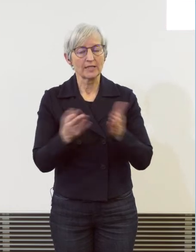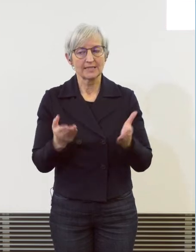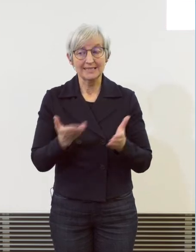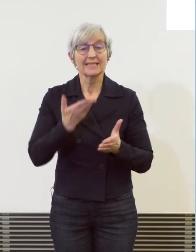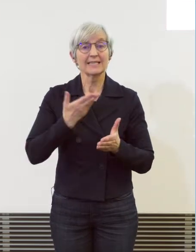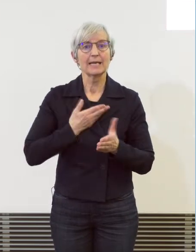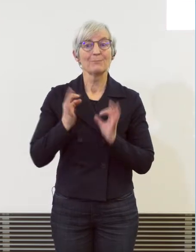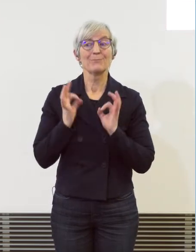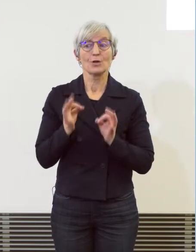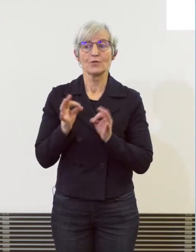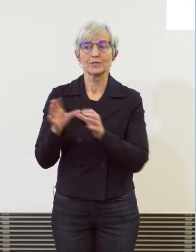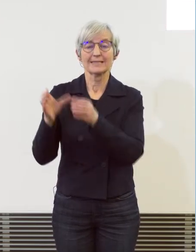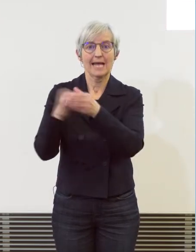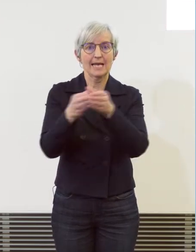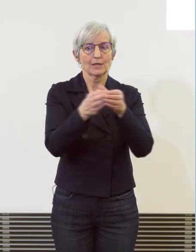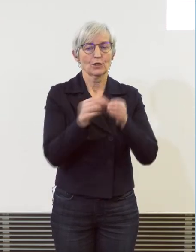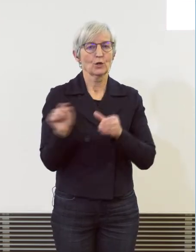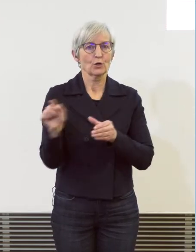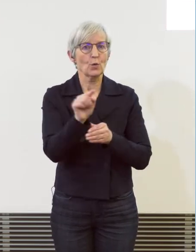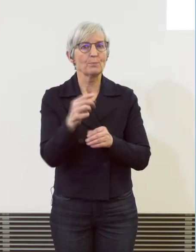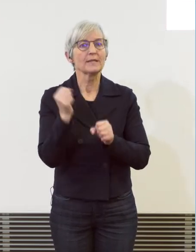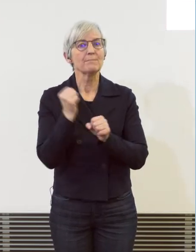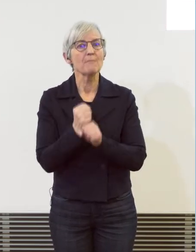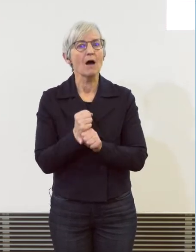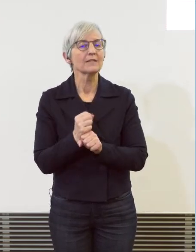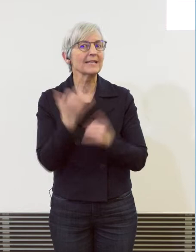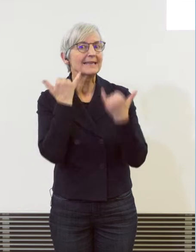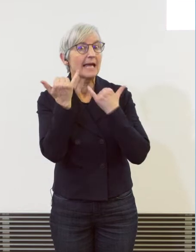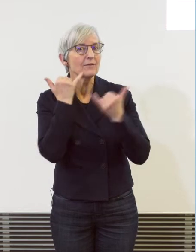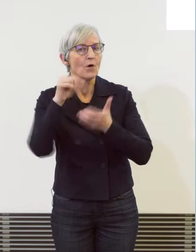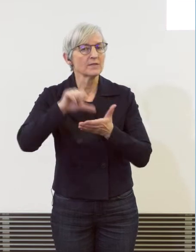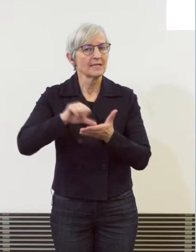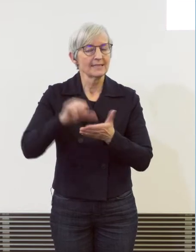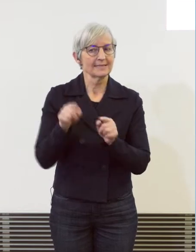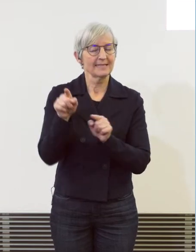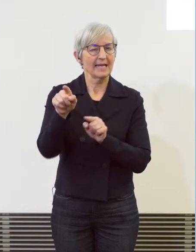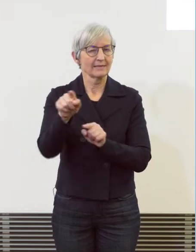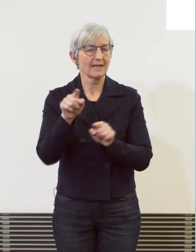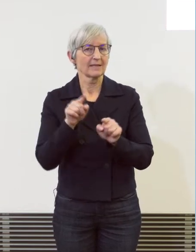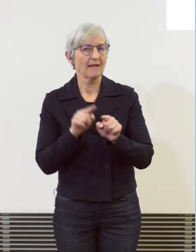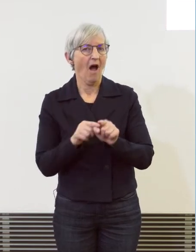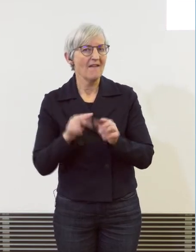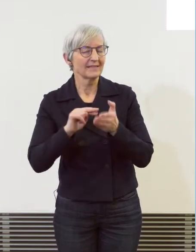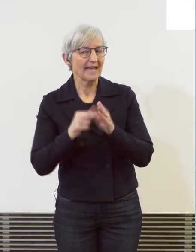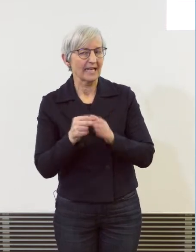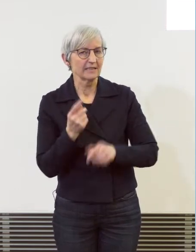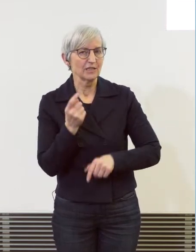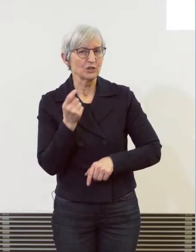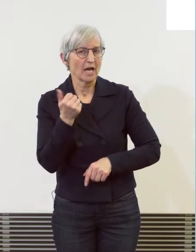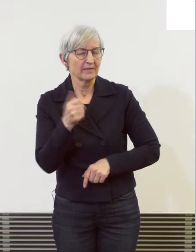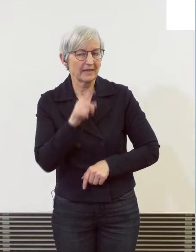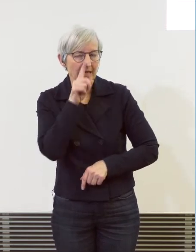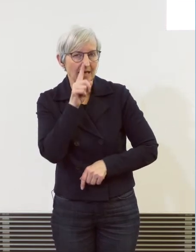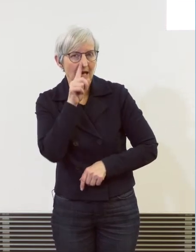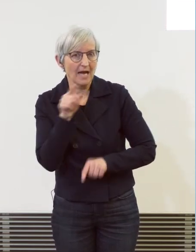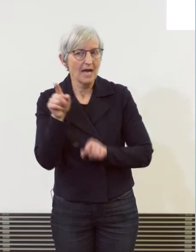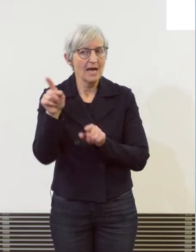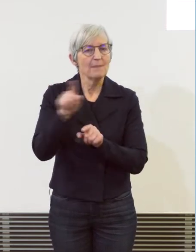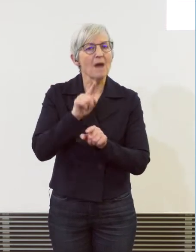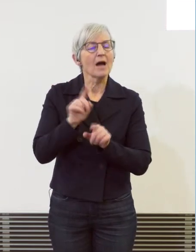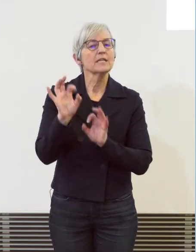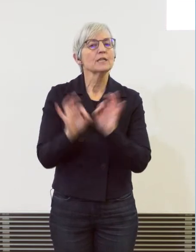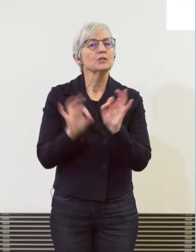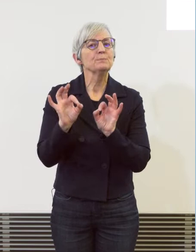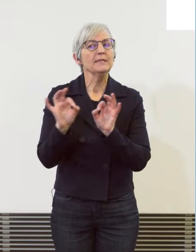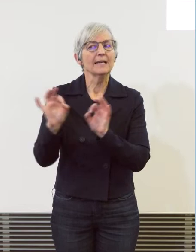die eigentliche Call-Centers betreiben. Sie armen mit technischen Tricks behördliche Telefonnummern an und täuschen